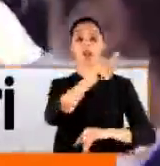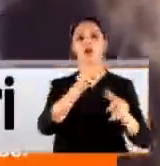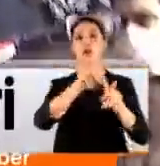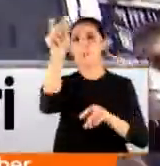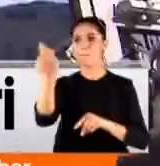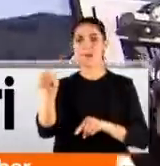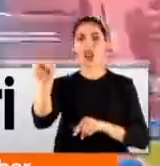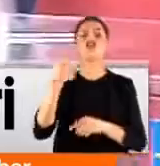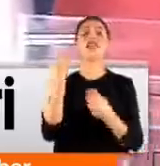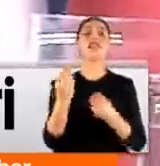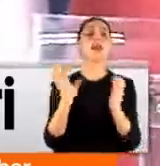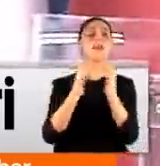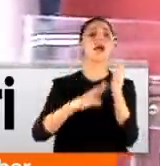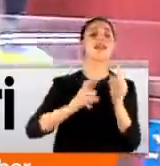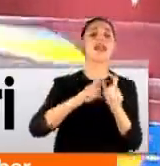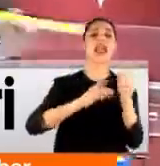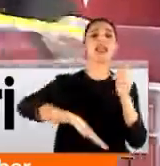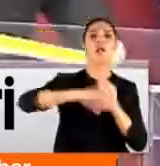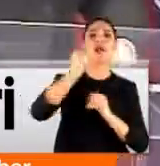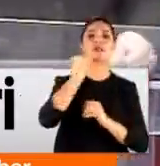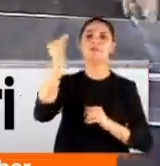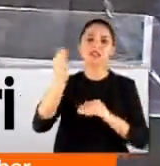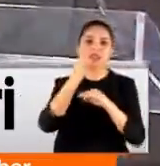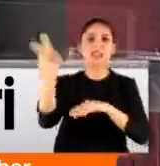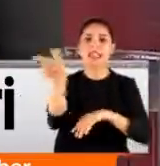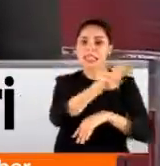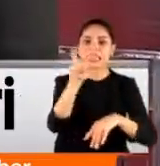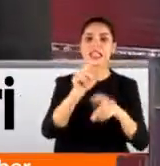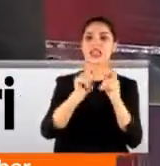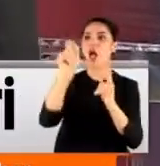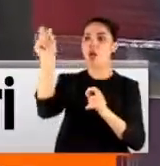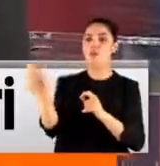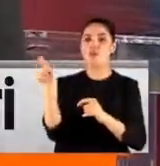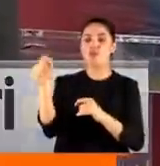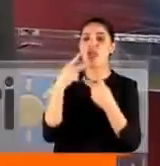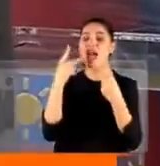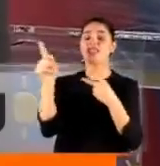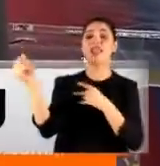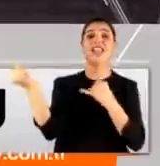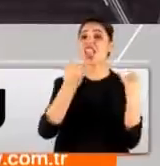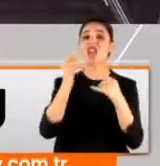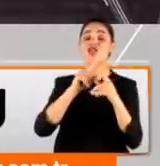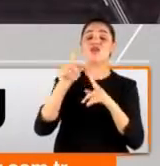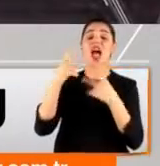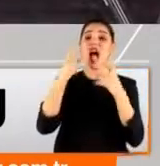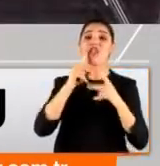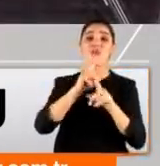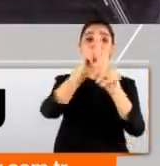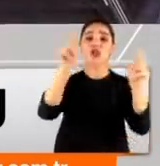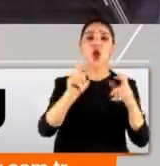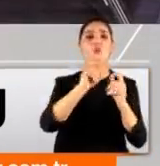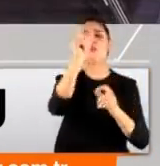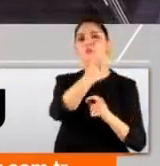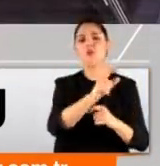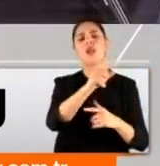Akşener'i İYİ Parti Genel Merkezi'nde ziyaret etti. İkiliye Bülent Arınç'ın tartışmalı açıklamaları da soruldu. Ne Bülent Arınç ne